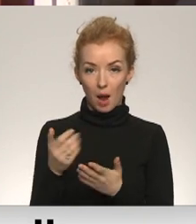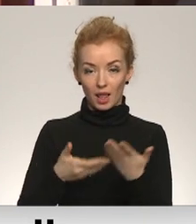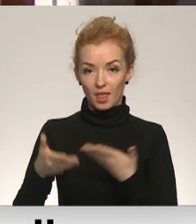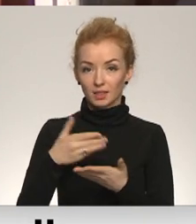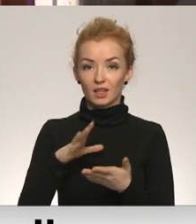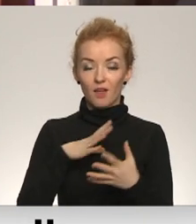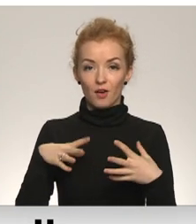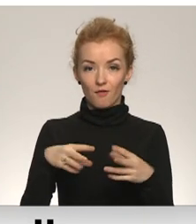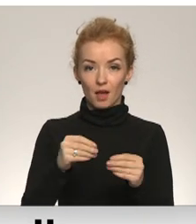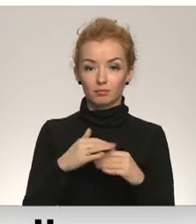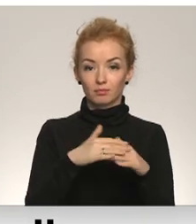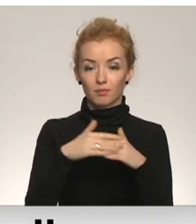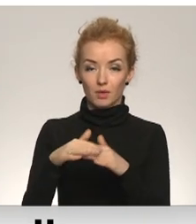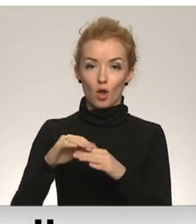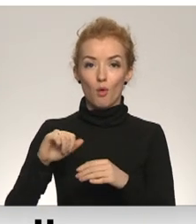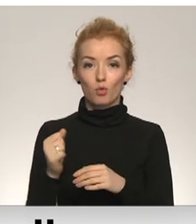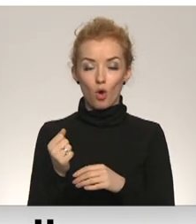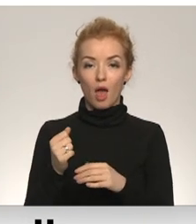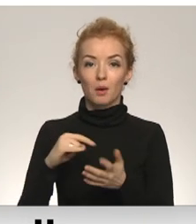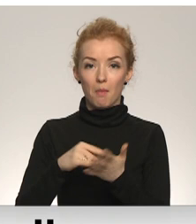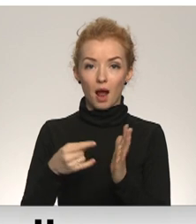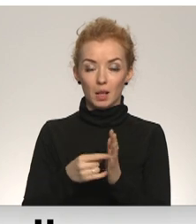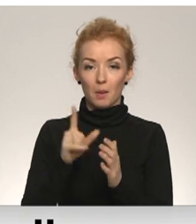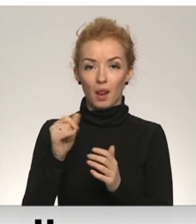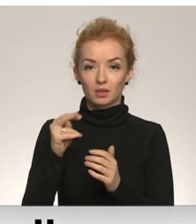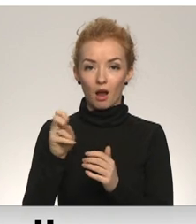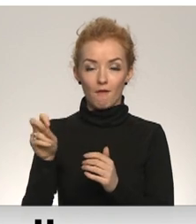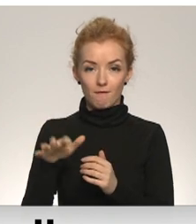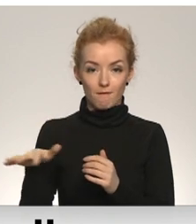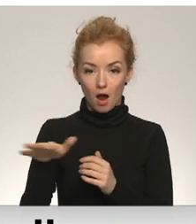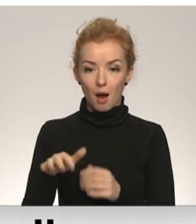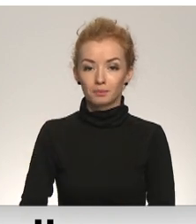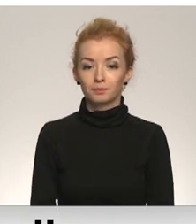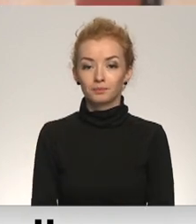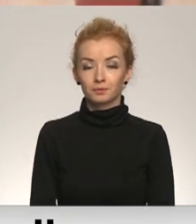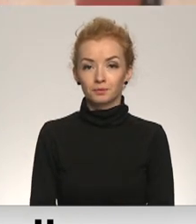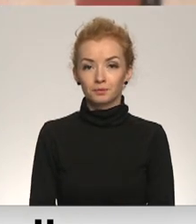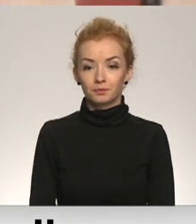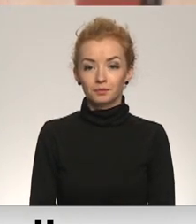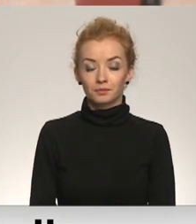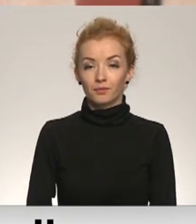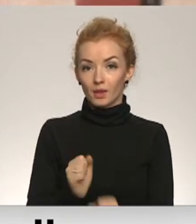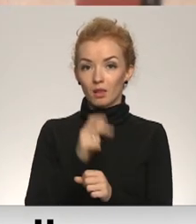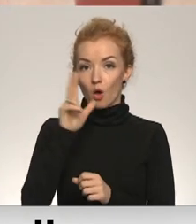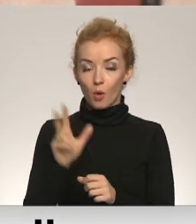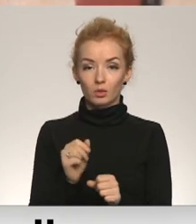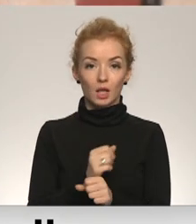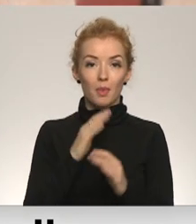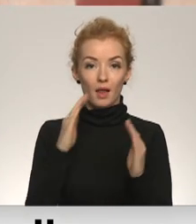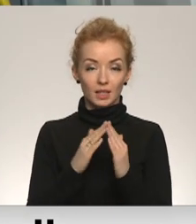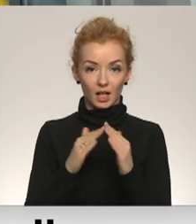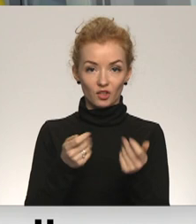nevarēs veikt maksājumus projekta partnerim Pleskavai, liecina no pašvaldības saņemtāja informācija. Gan Daugavpils, gan Rēzeknes